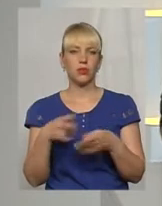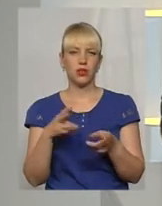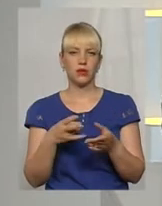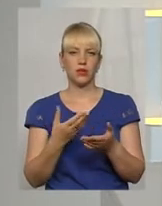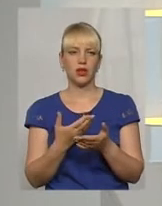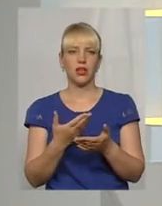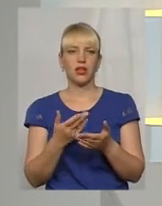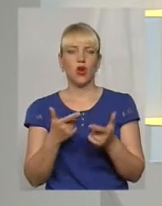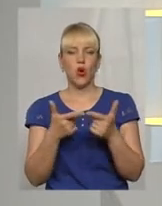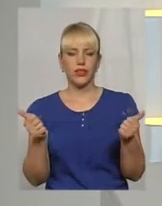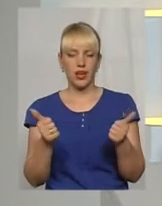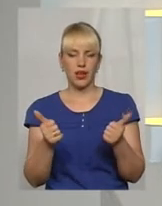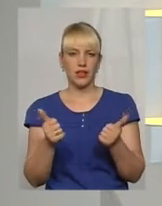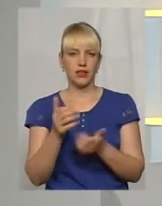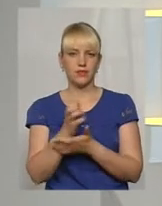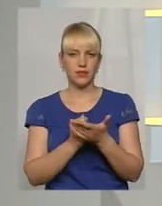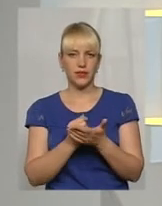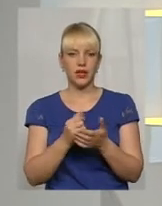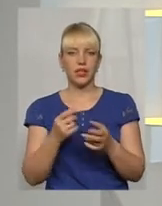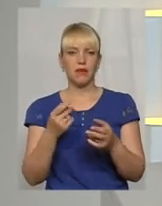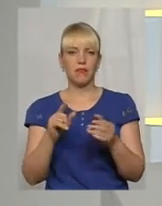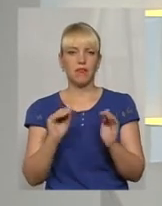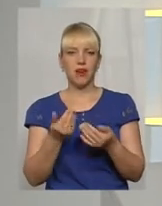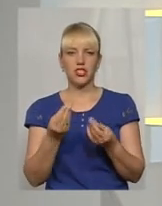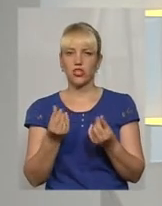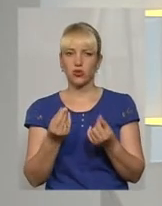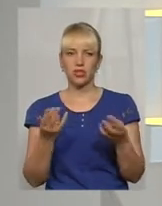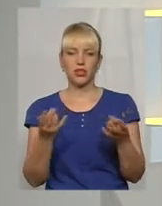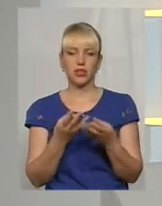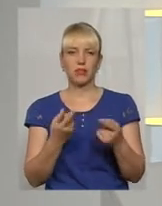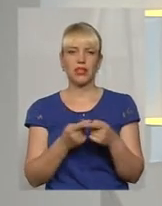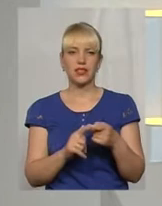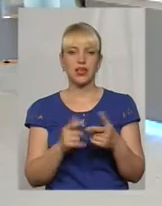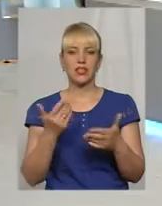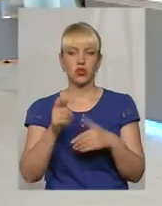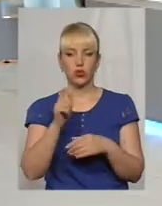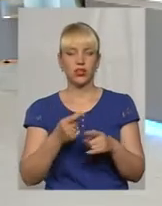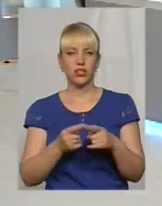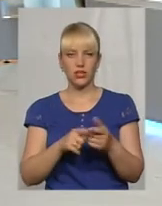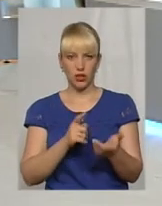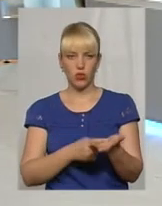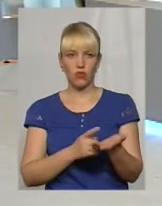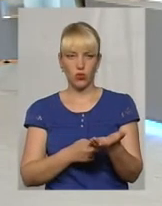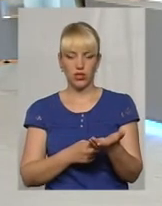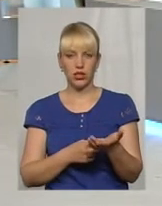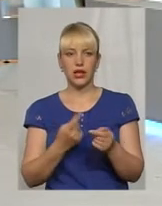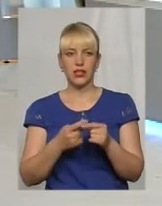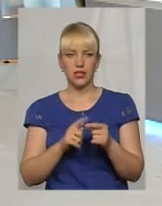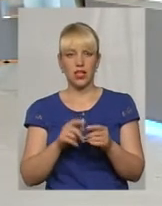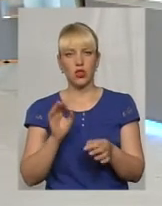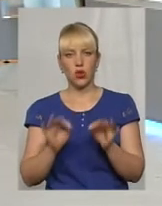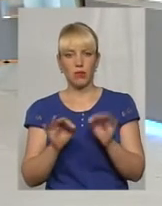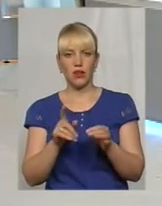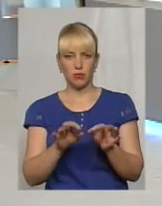бронювати готель, тобі значно менше коштів, теоретично потрібно на це. Якщо людина це доводить, це, в принципі, нормально